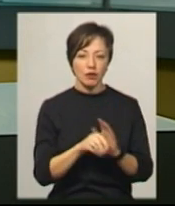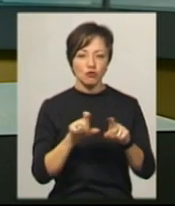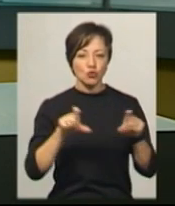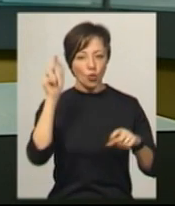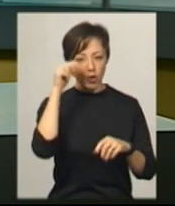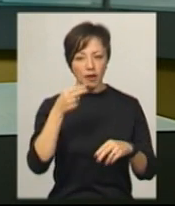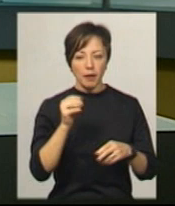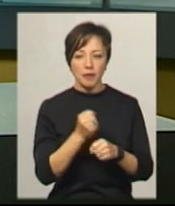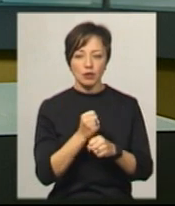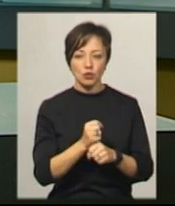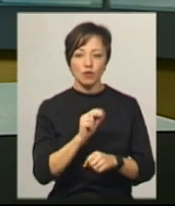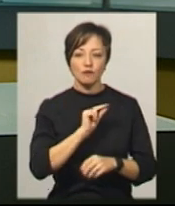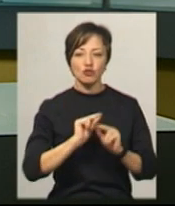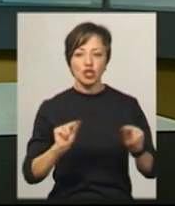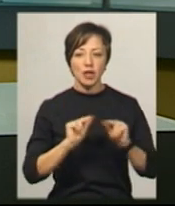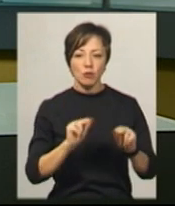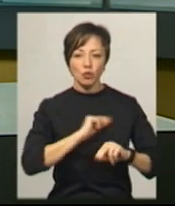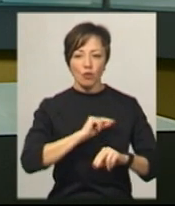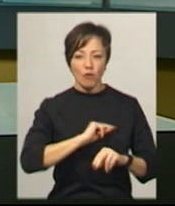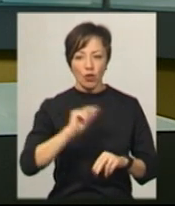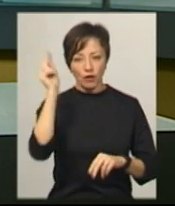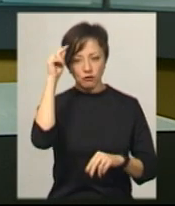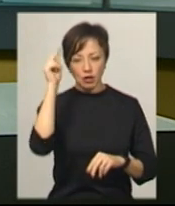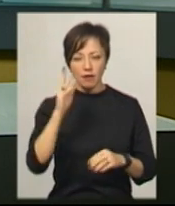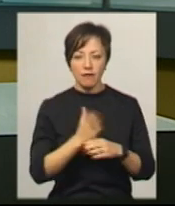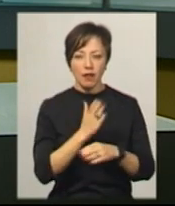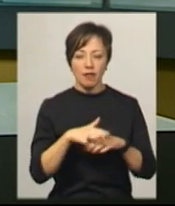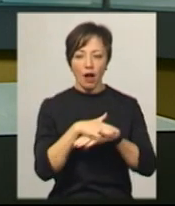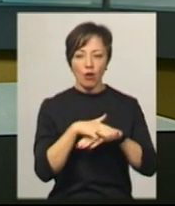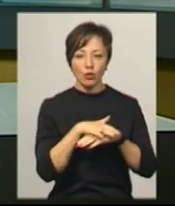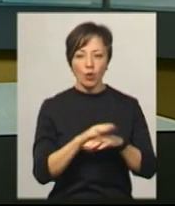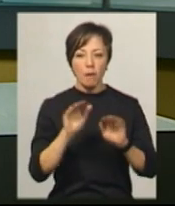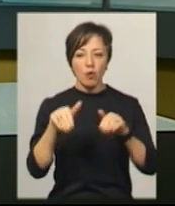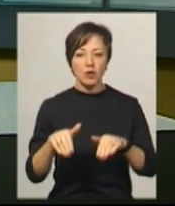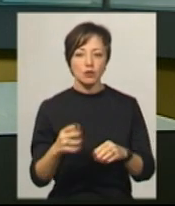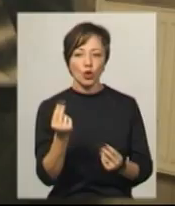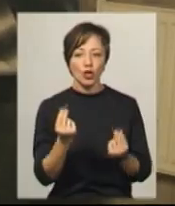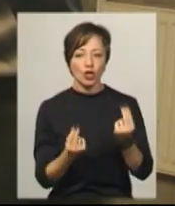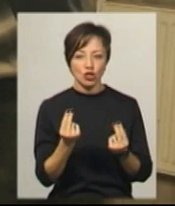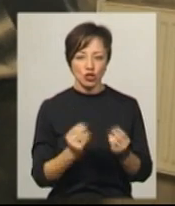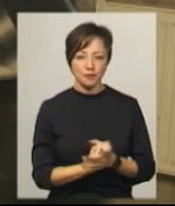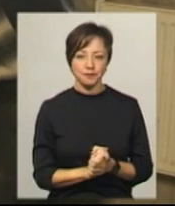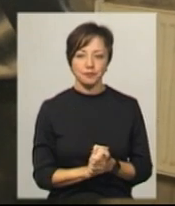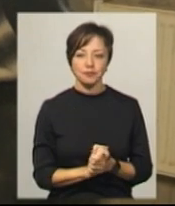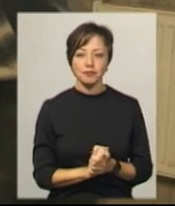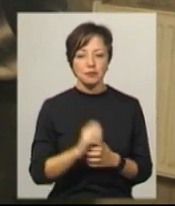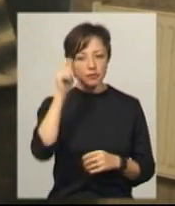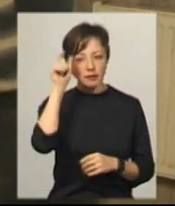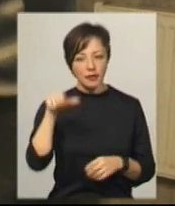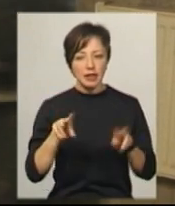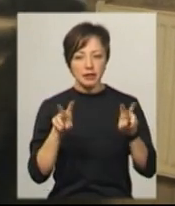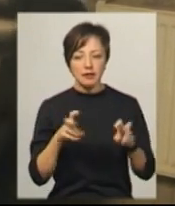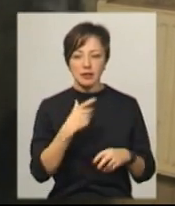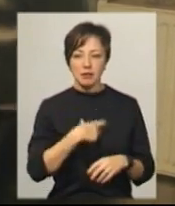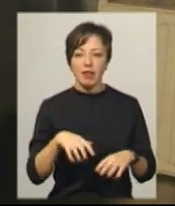школах, де працює вчителем трудового навчання виготовлення народної подільської іграшки. Володимир Журбіцький називає себе